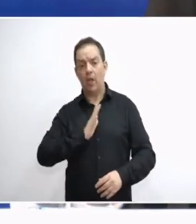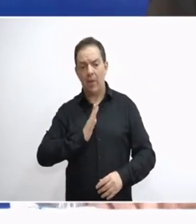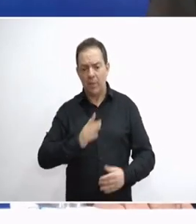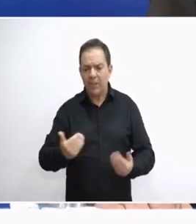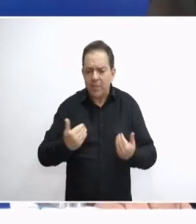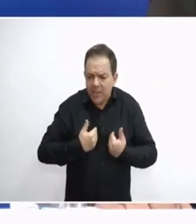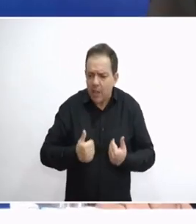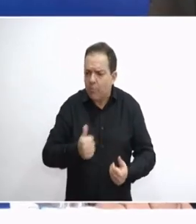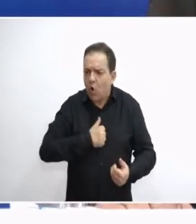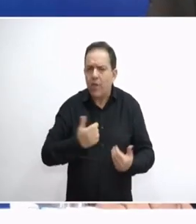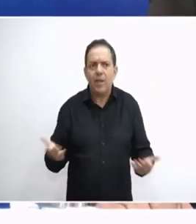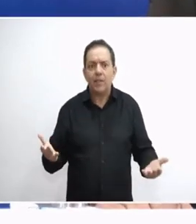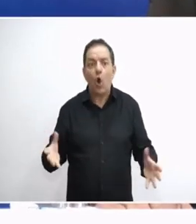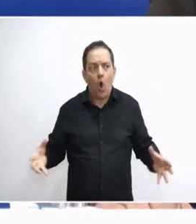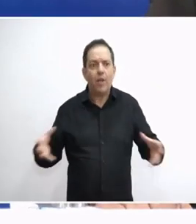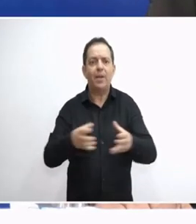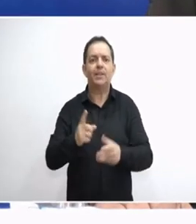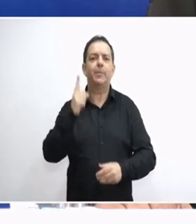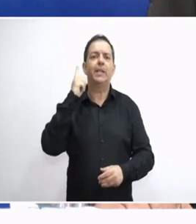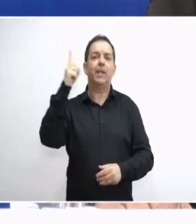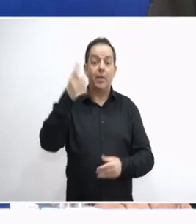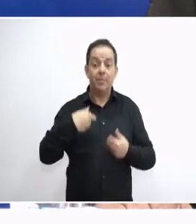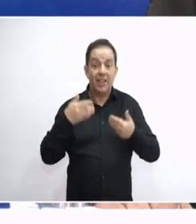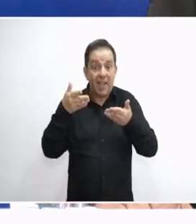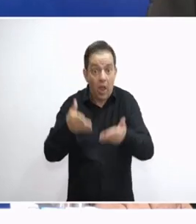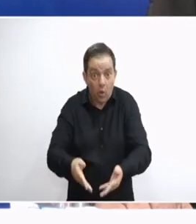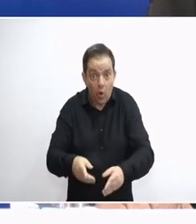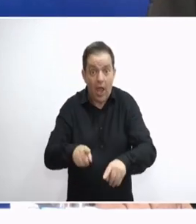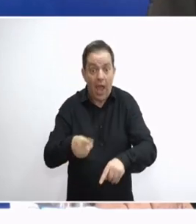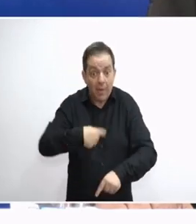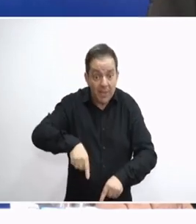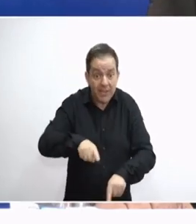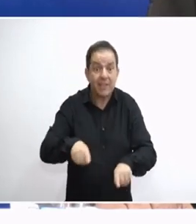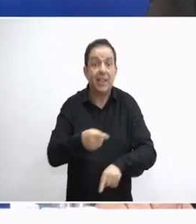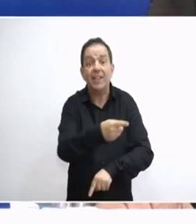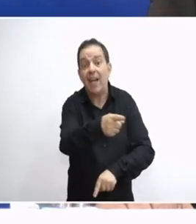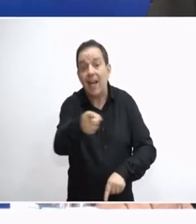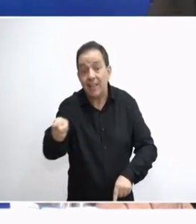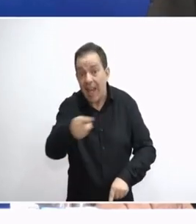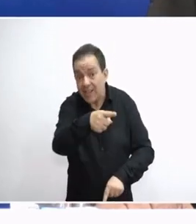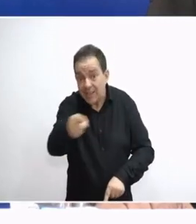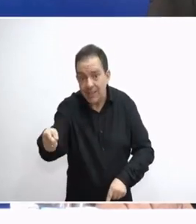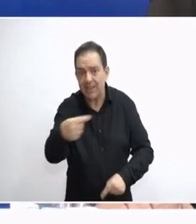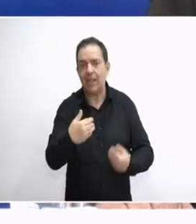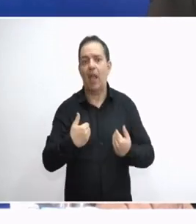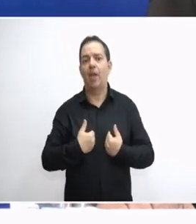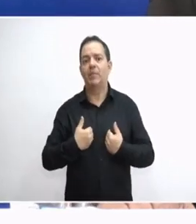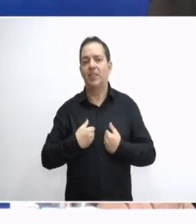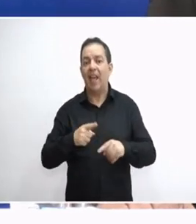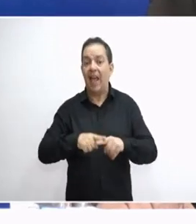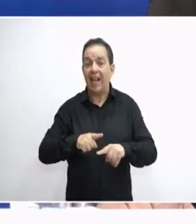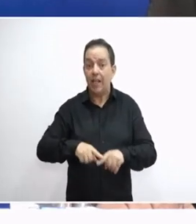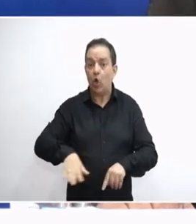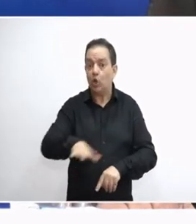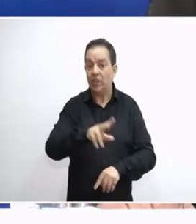Και τι να κάνουμε εμείς. Είμαστε όλοι ένα. Είμαστε εδώ. Εμείς για εσάς. Εσείς είμαστε εμείς. Ελλήνως συνέλευσης μέχρι να σβήσει ο ήλιος.